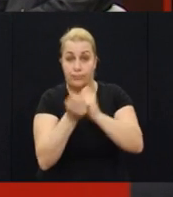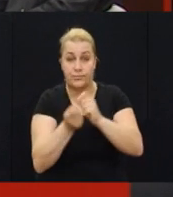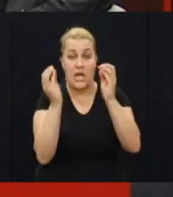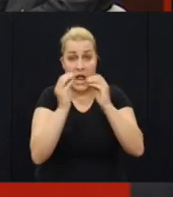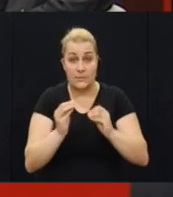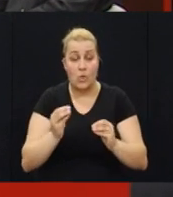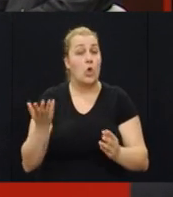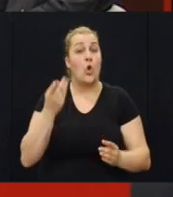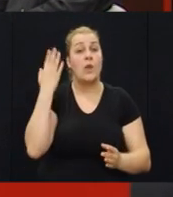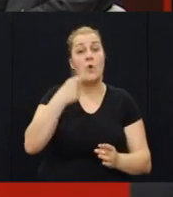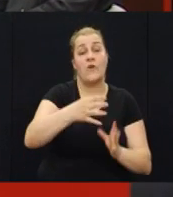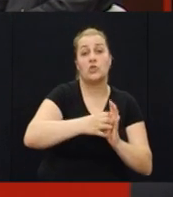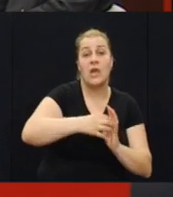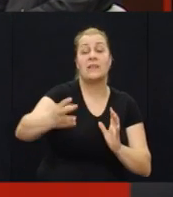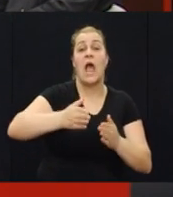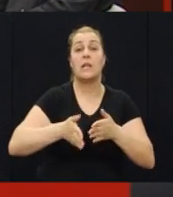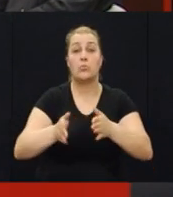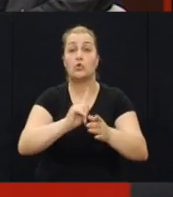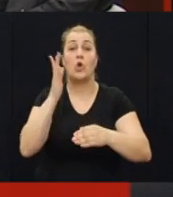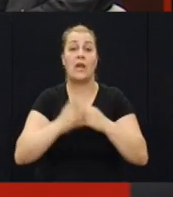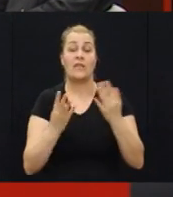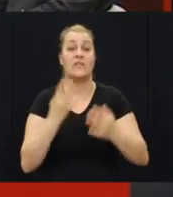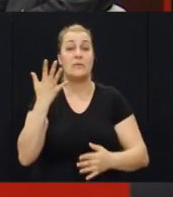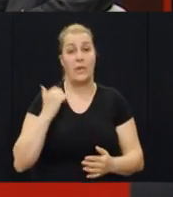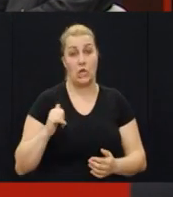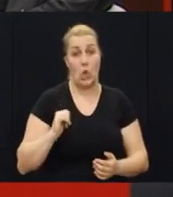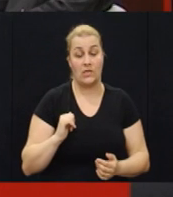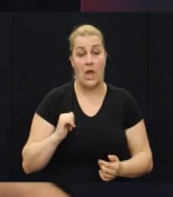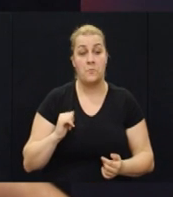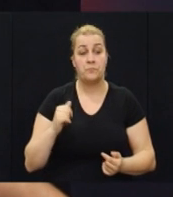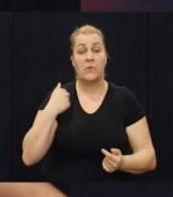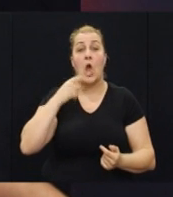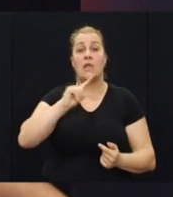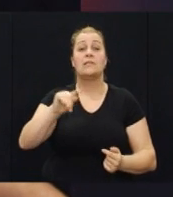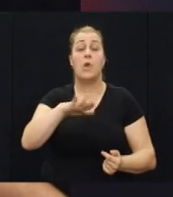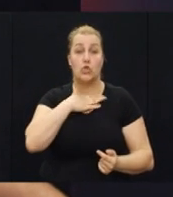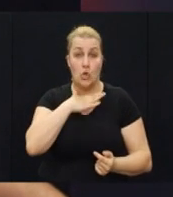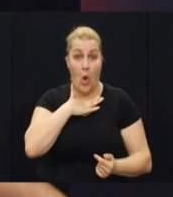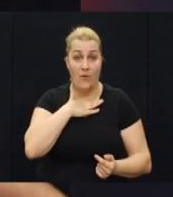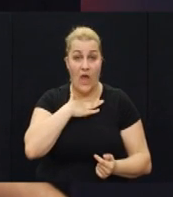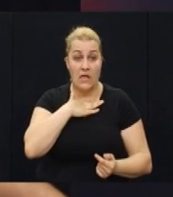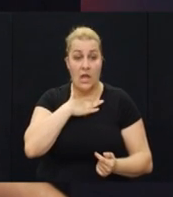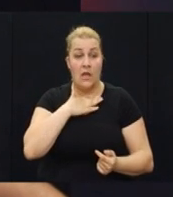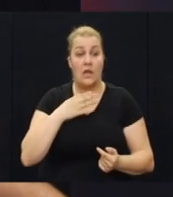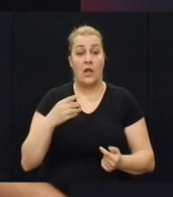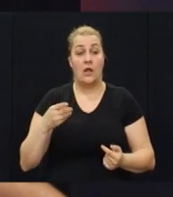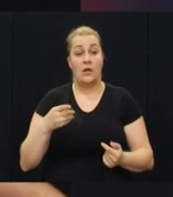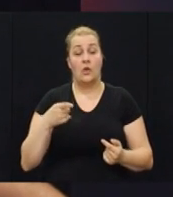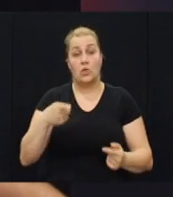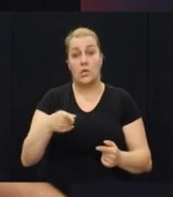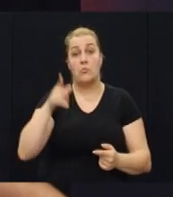koji je bio vaš dajni put do kraja 95. godine ratni? Odlazim na školovanje i na